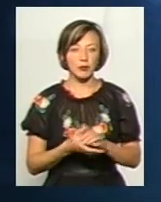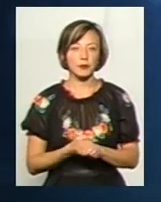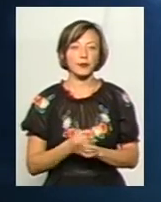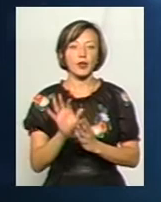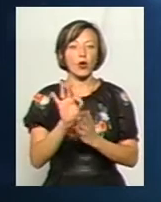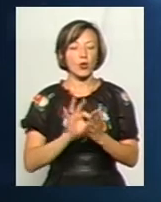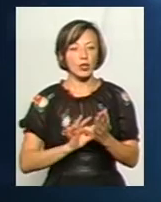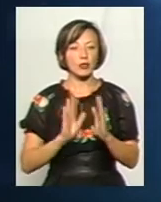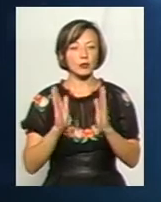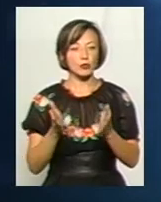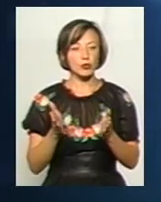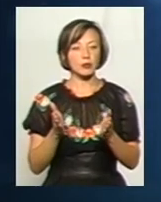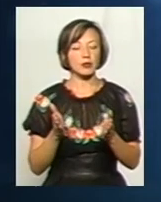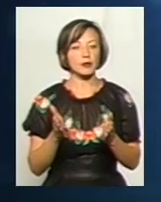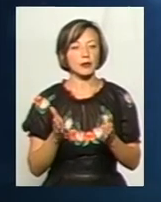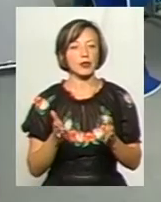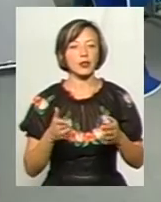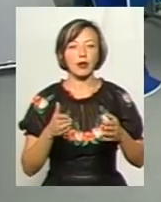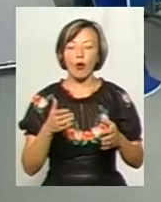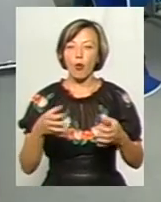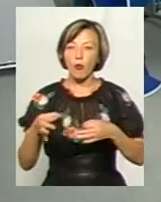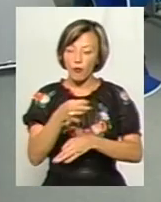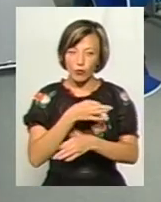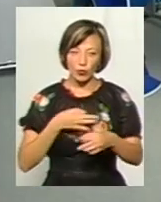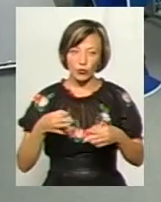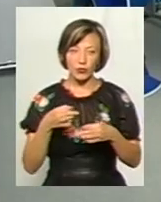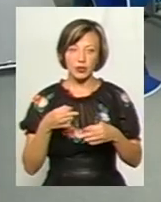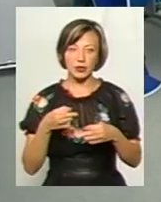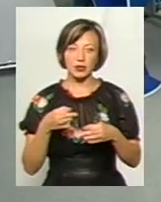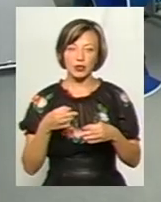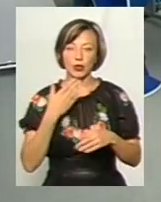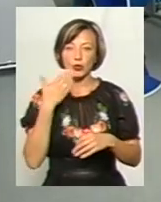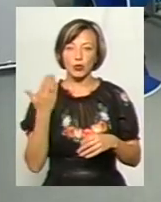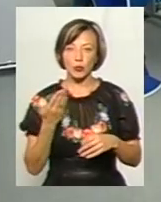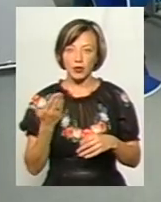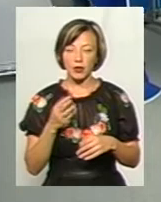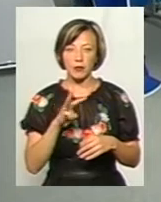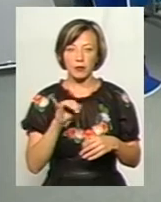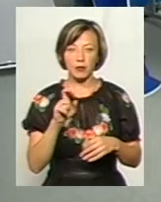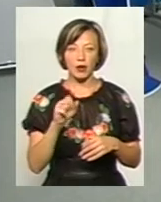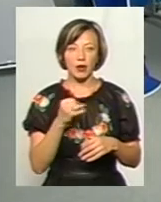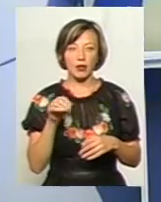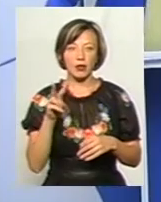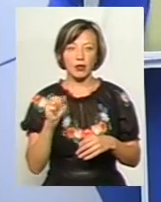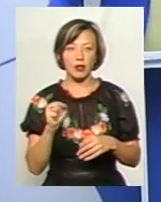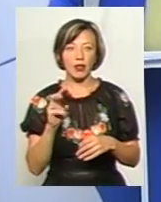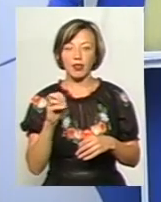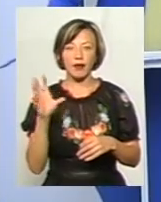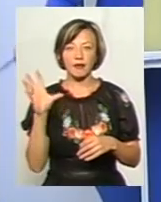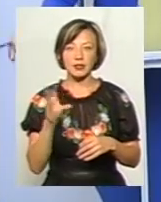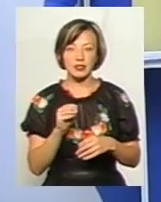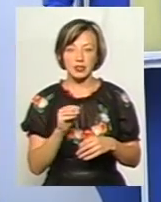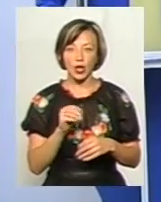але одразу будемо апелювати. жваво обговорювали доповідь, власне, пана Михайла про те, що не всі